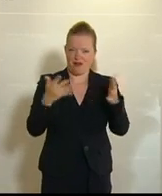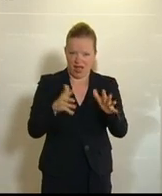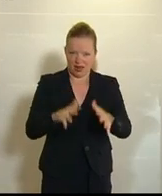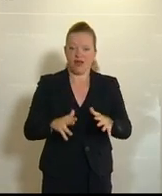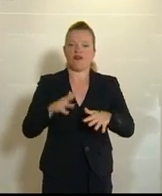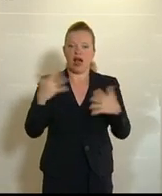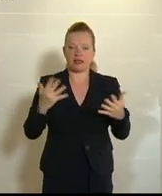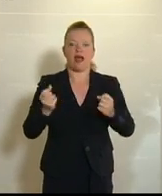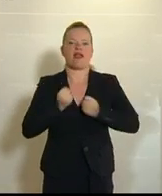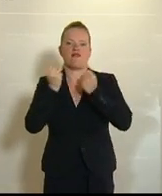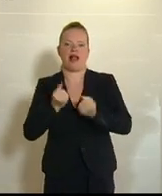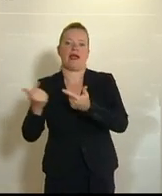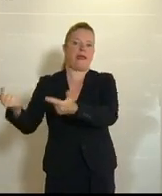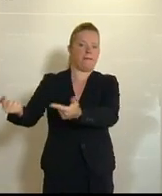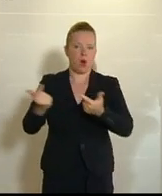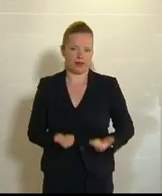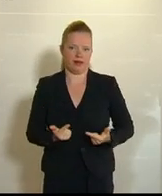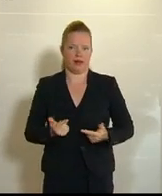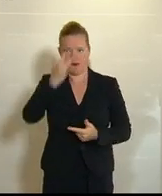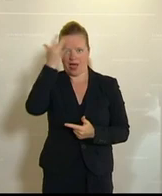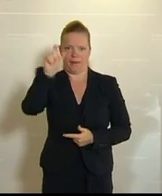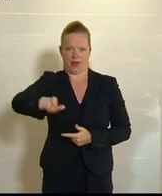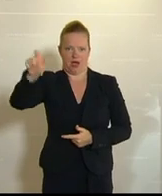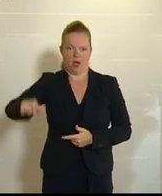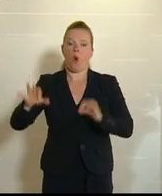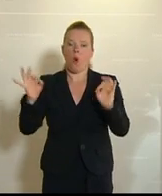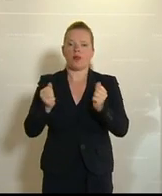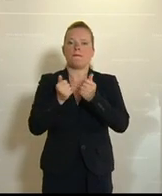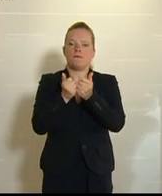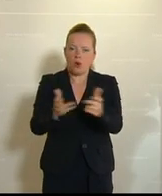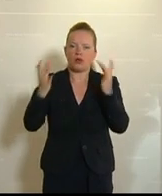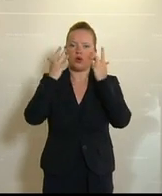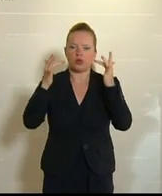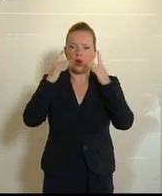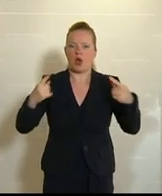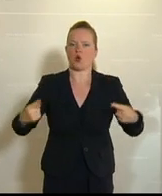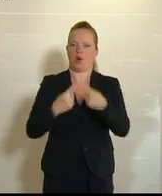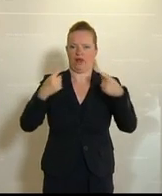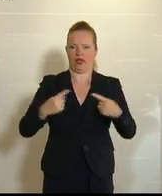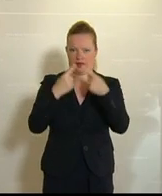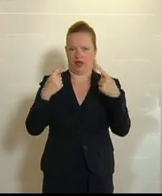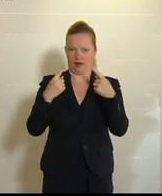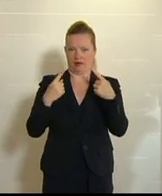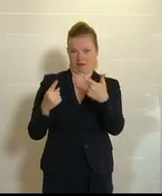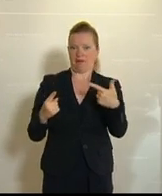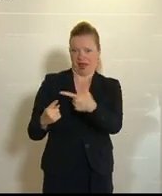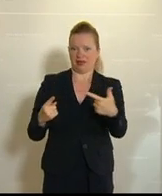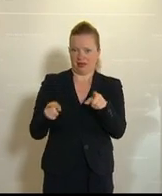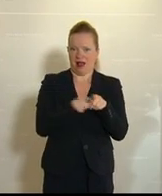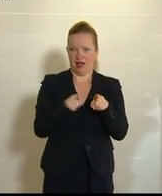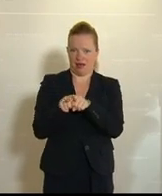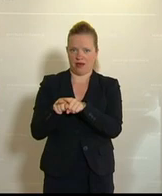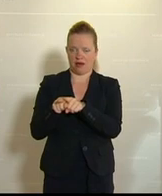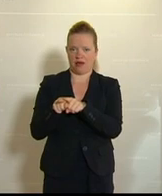um importierte Gewalt durch Fremde oder um multikulturelle Konflikte. Und das zweite, was diese Dinge gemeinsam haben, sie